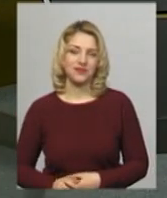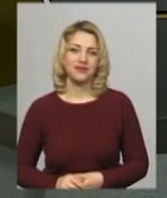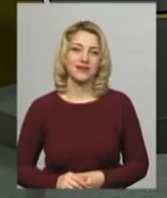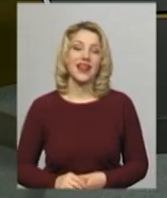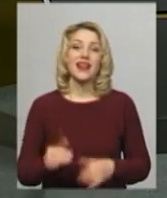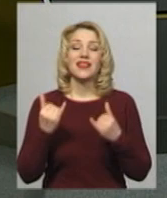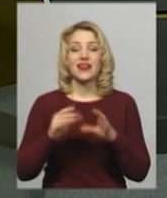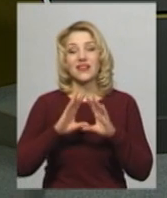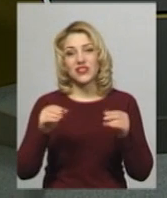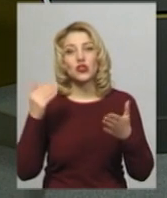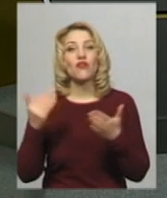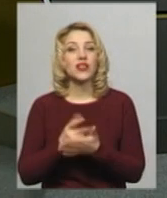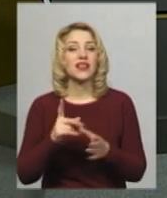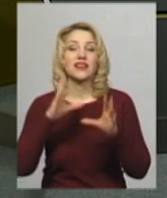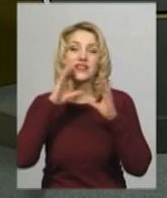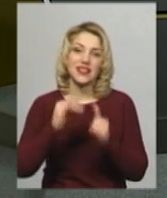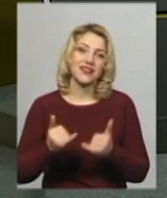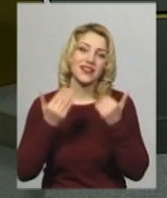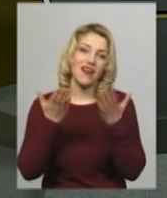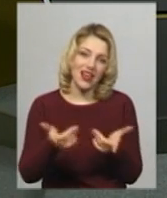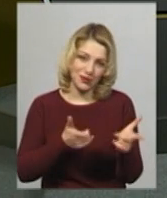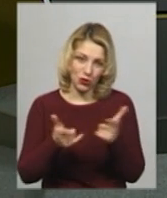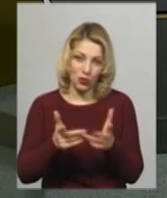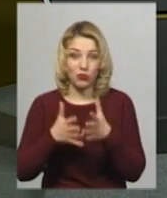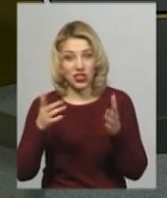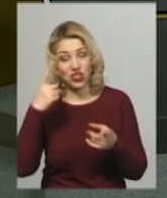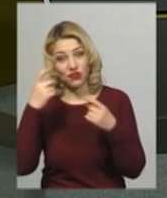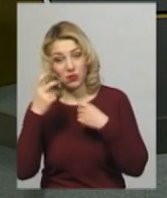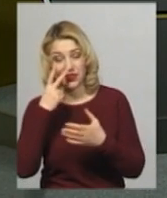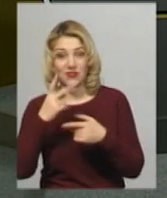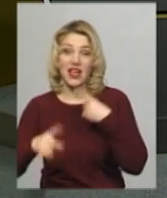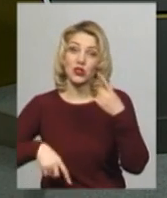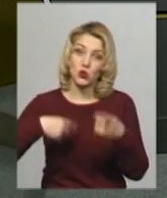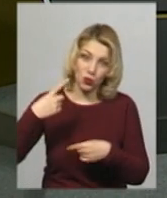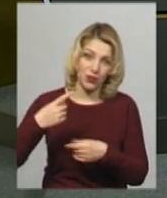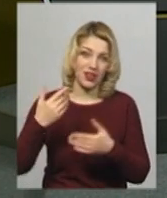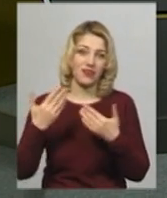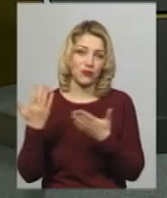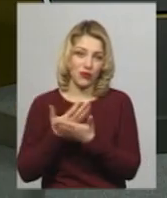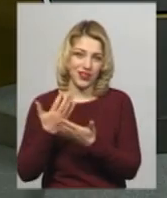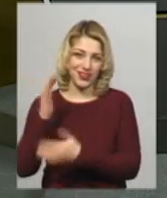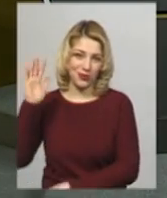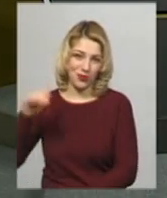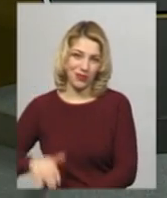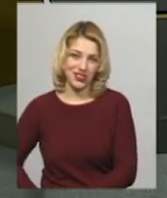Наразі це всі новини, які ми встигли для вас підготувати. Більші інформації дивіться у наступних випусках. Побачимось!